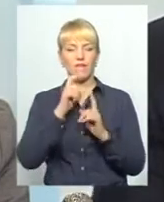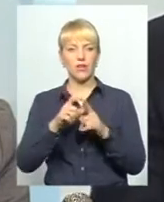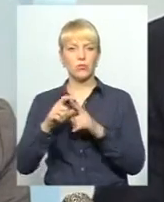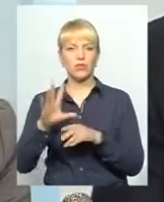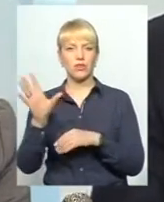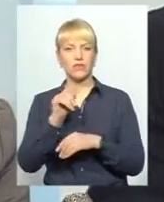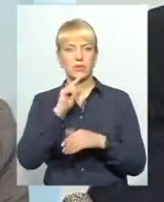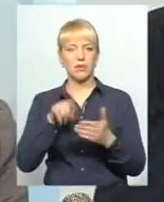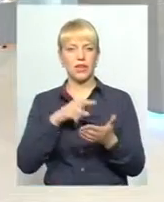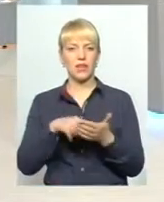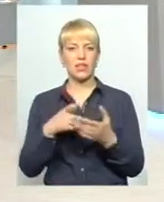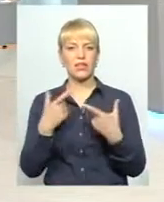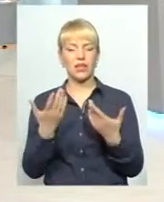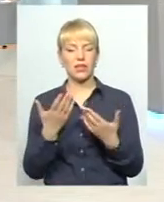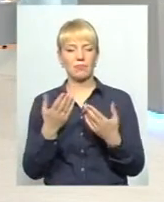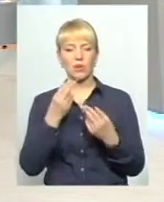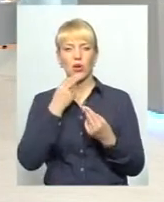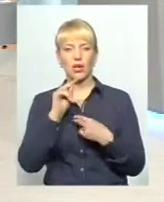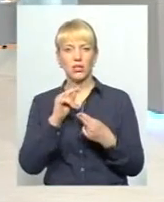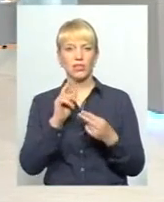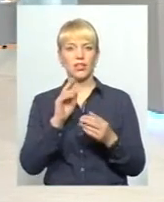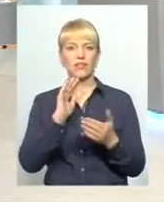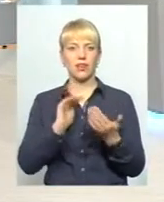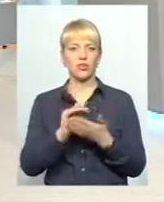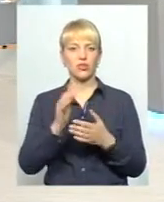Яким чином об'єднати, де покращиться якість у світі?